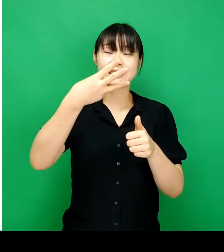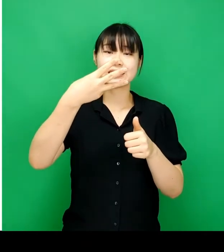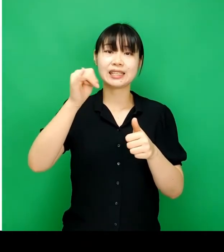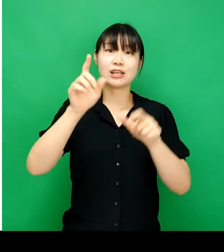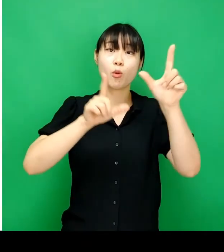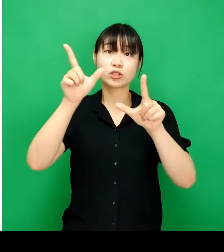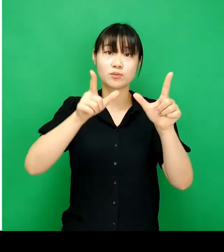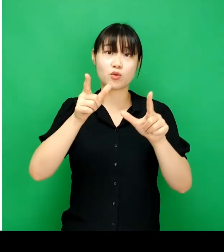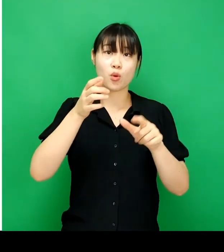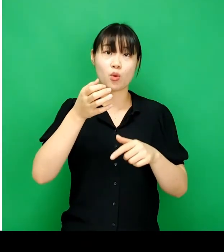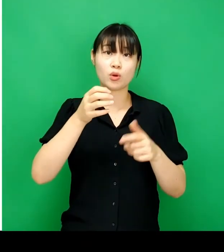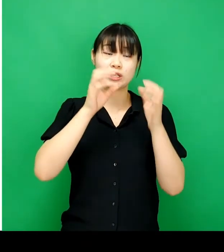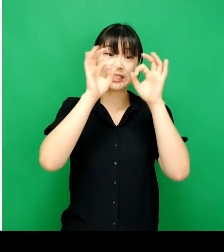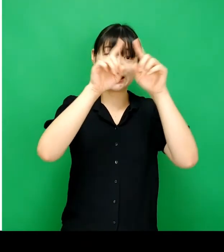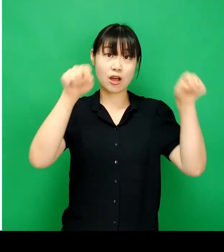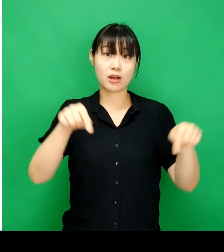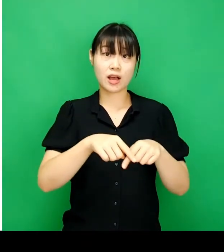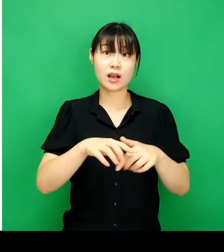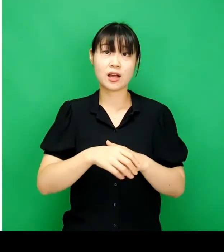트리 형태로 시각화했습니다.